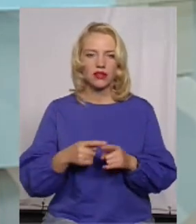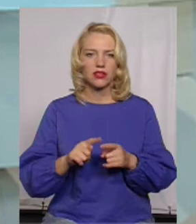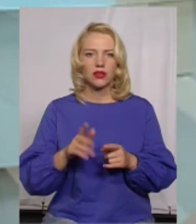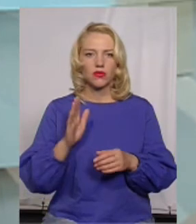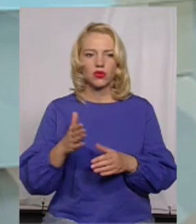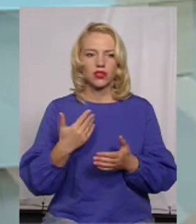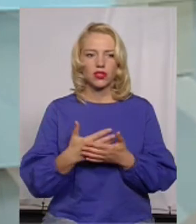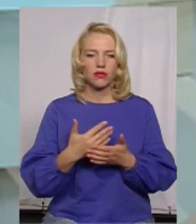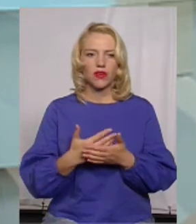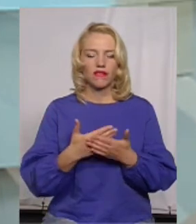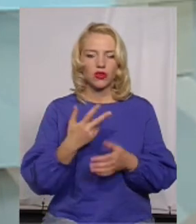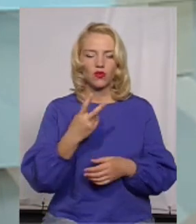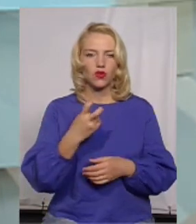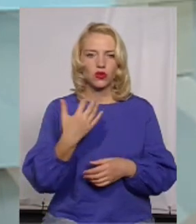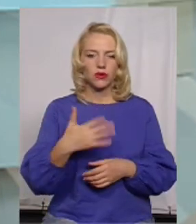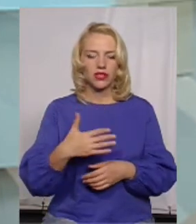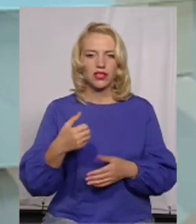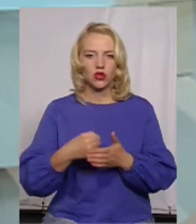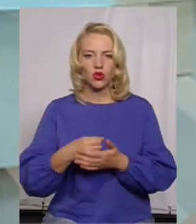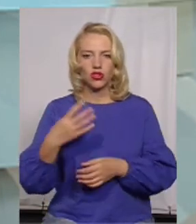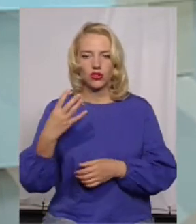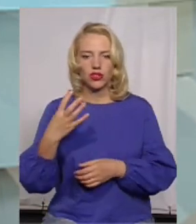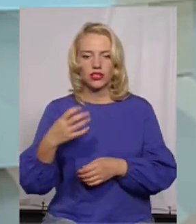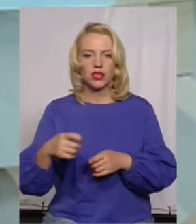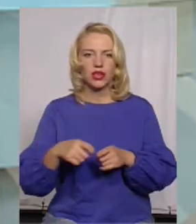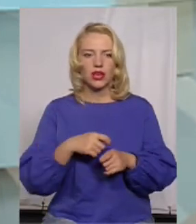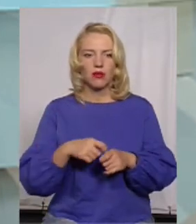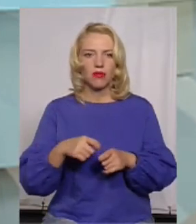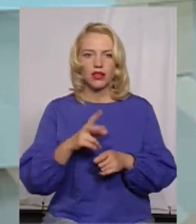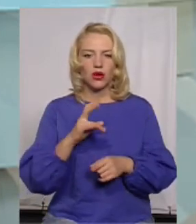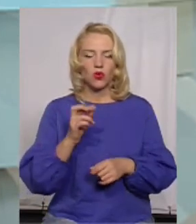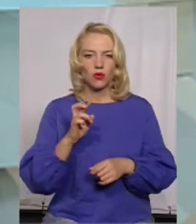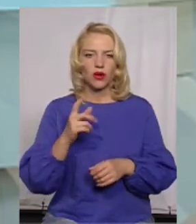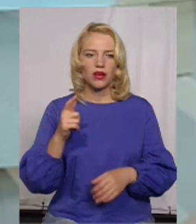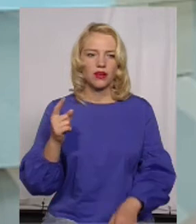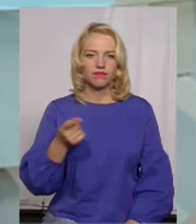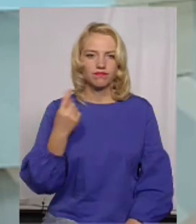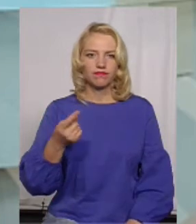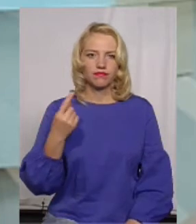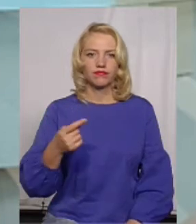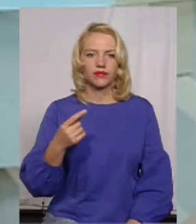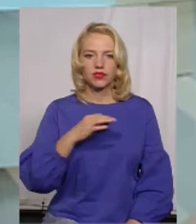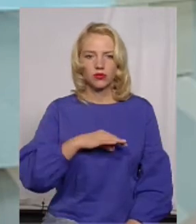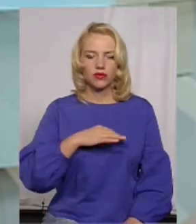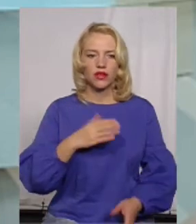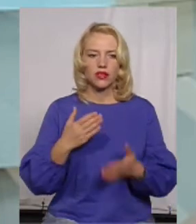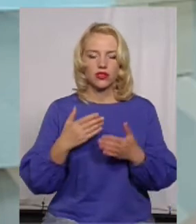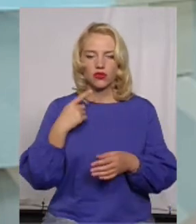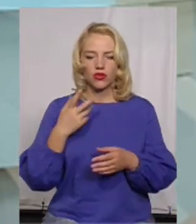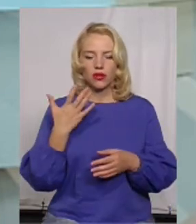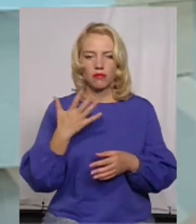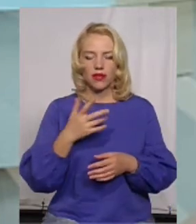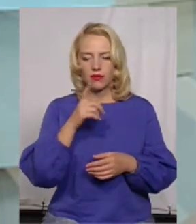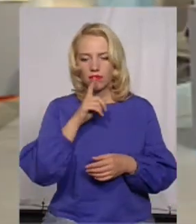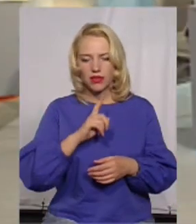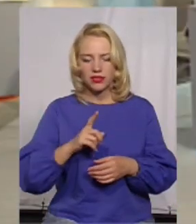від 250 до 400 метрів кубічних в місяць буде споживання. Тобто ми говоримо, що якщо це взяти 5 місяців опального